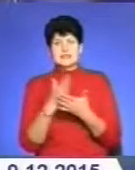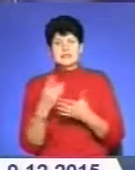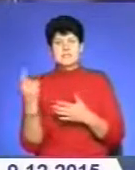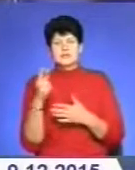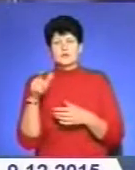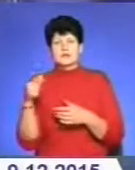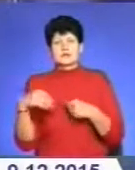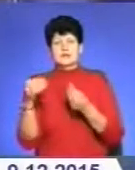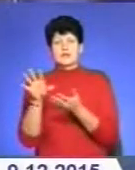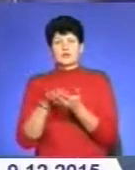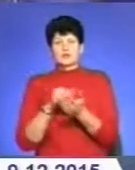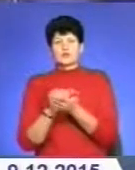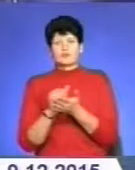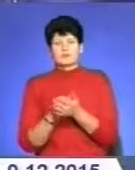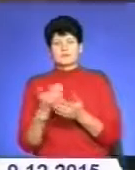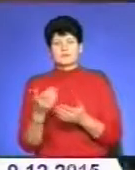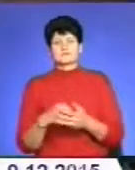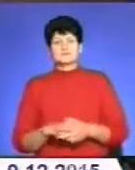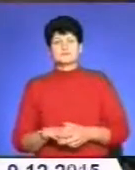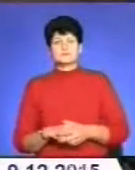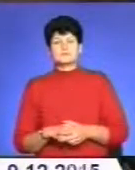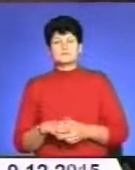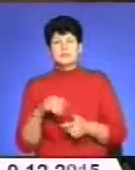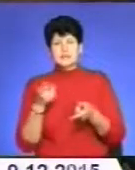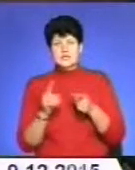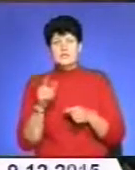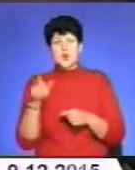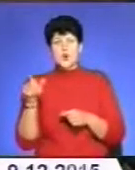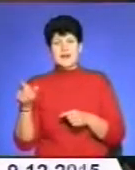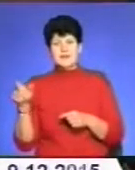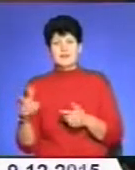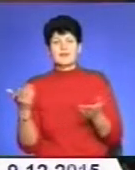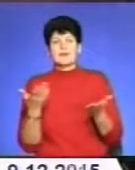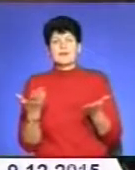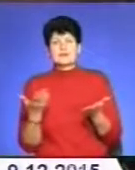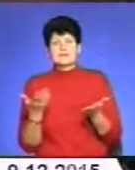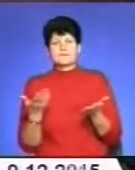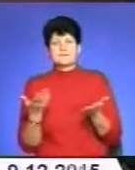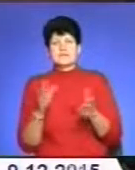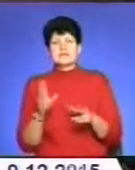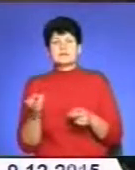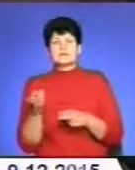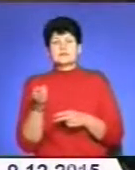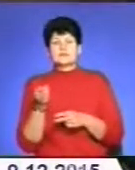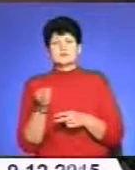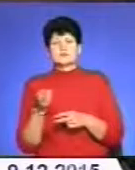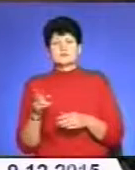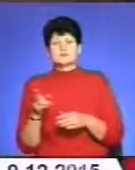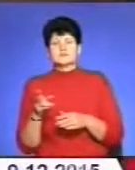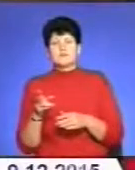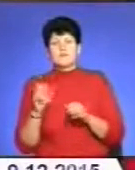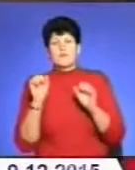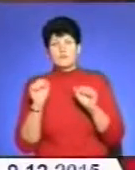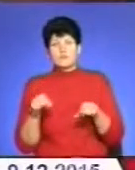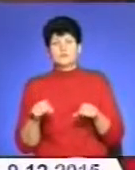подали копії документів у такий спосіб. Дійсно, громадяни, які не звернулися ще за призначенням субсидій, мають право